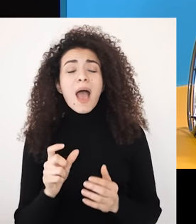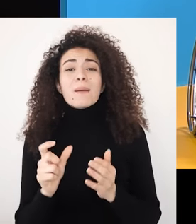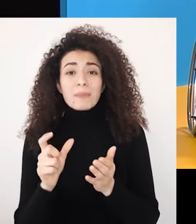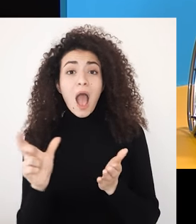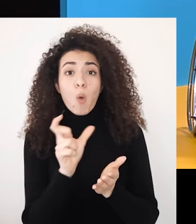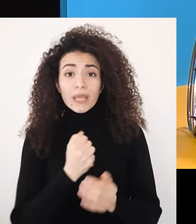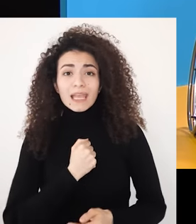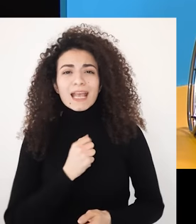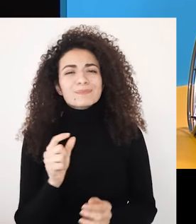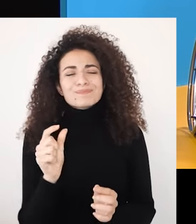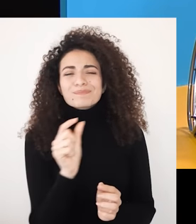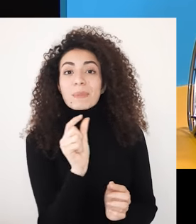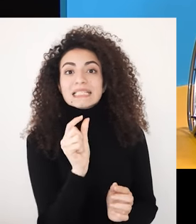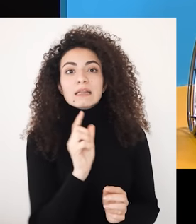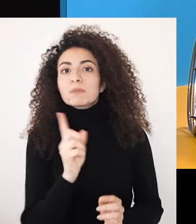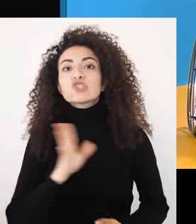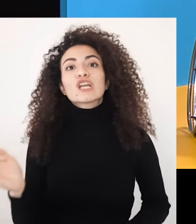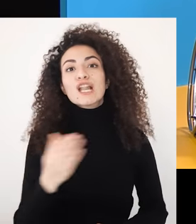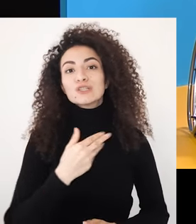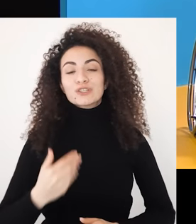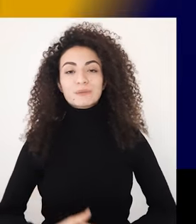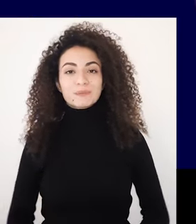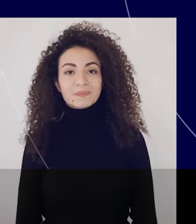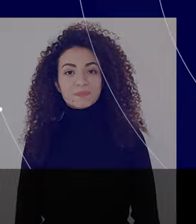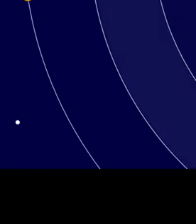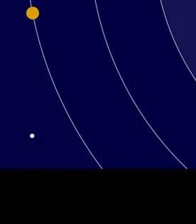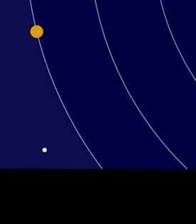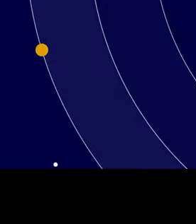هويتك بل نطلق إصوب الأحلام وكيفية تحقيقها